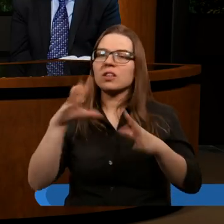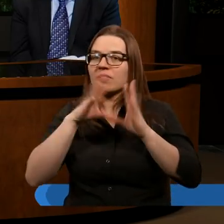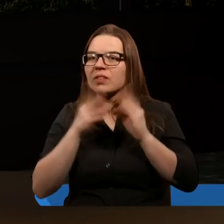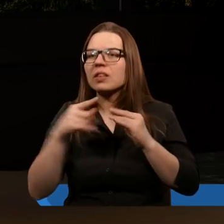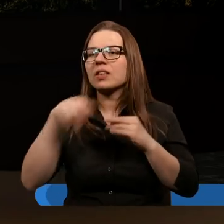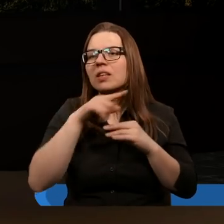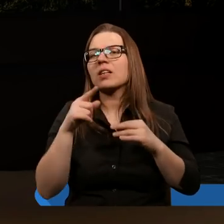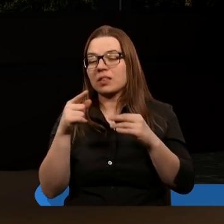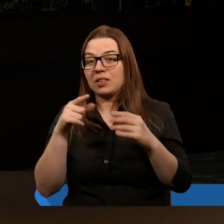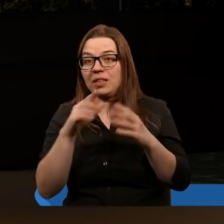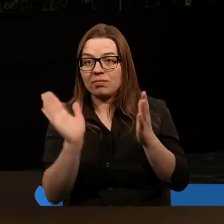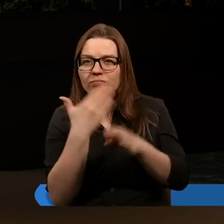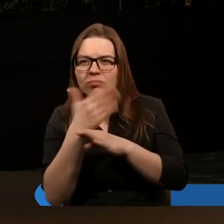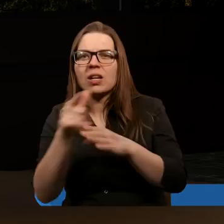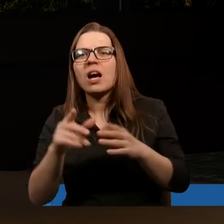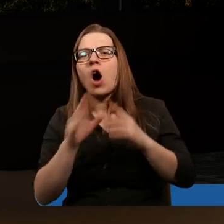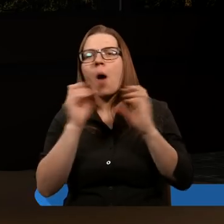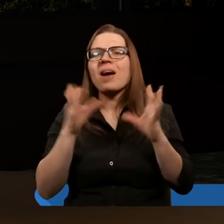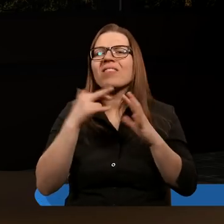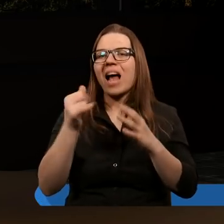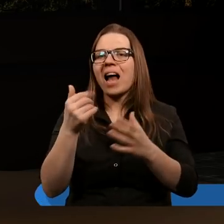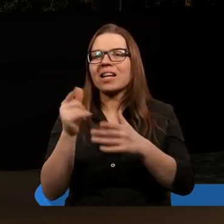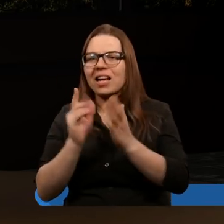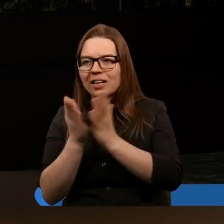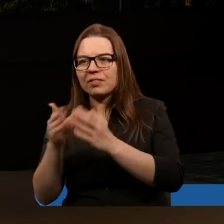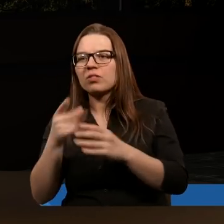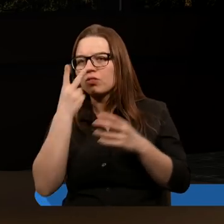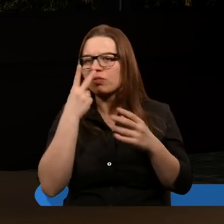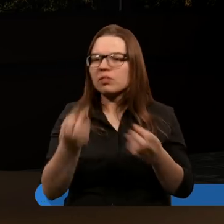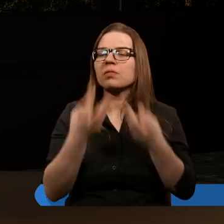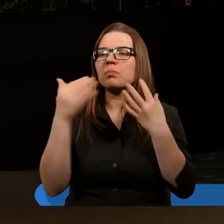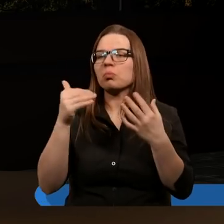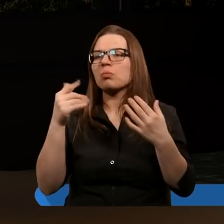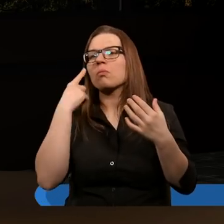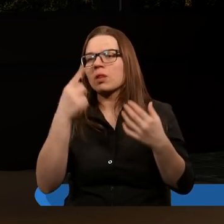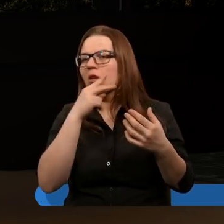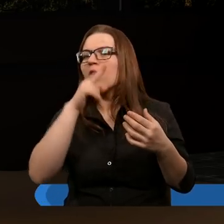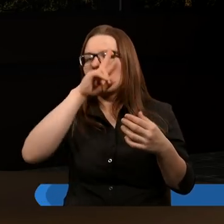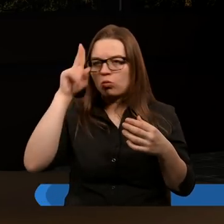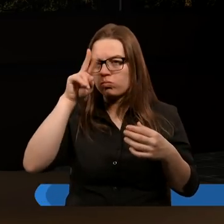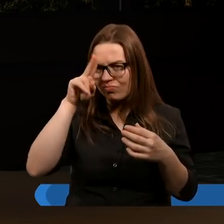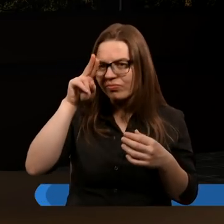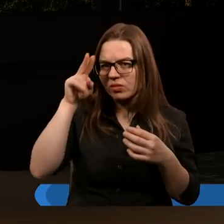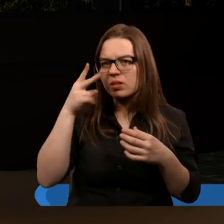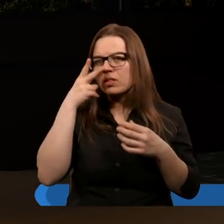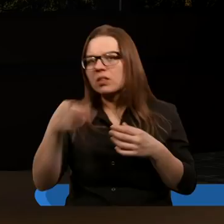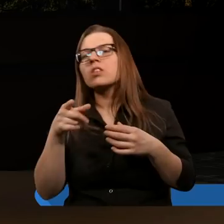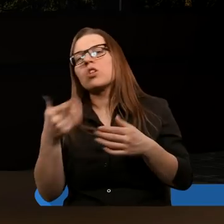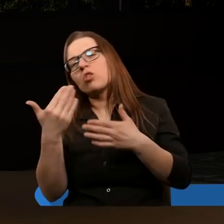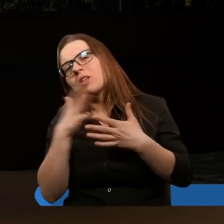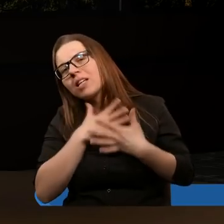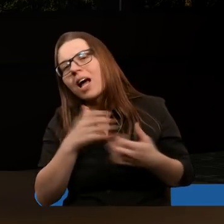wszystkie karty Księgi Objawienia, chociaż na pierwszy rzut oka mogłaby się wydawać i ludzie kojarzą to, że to są